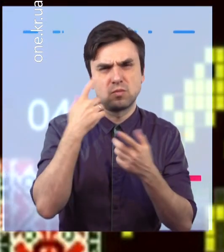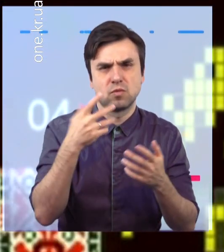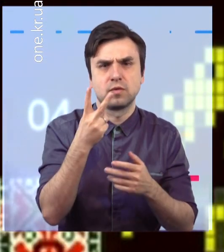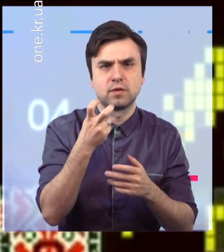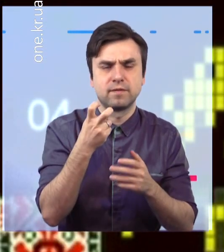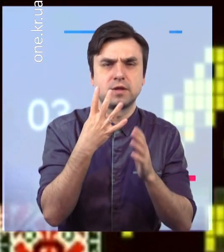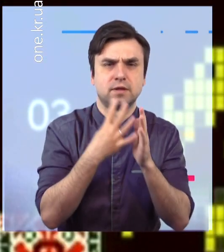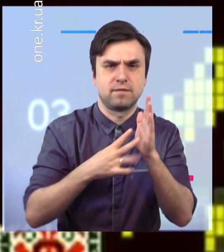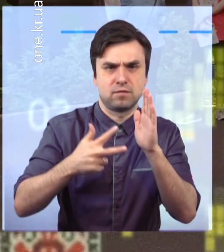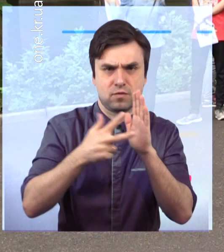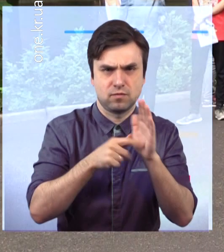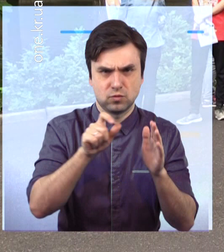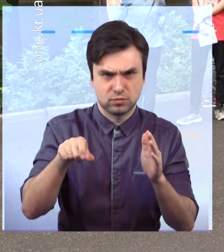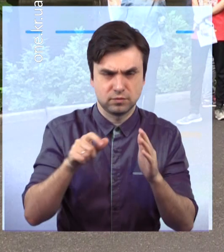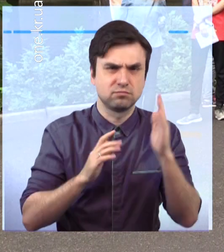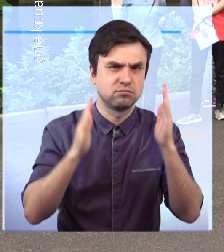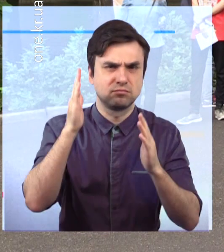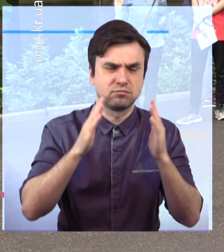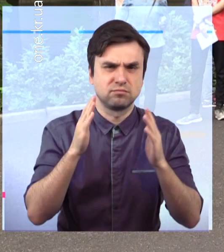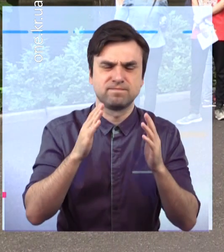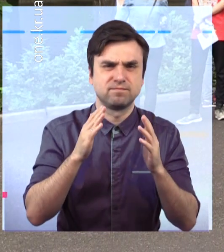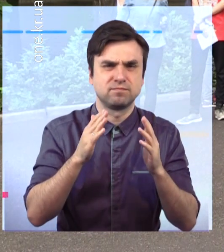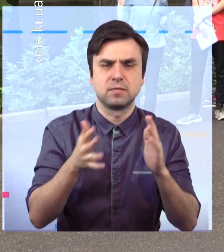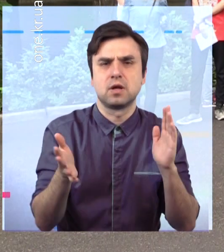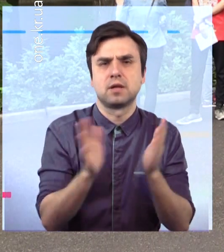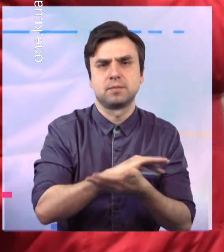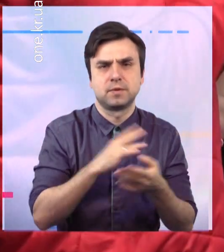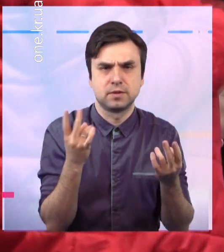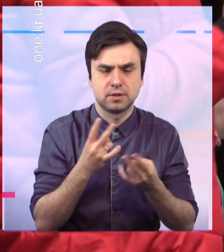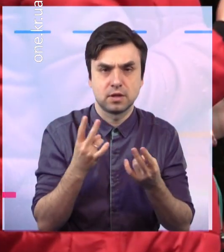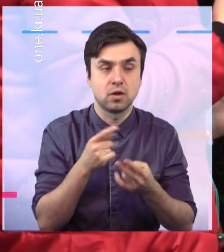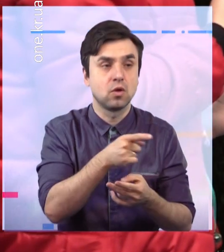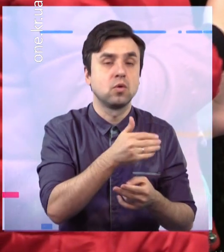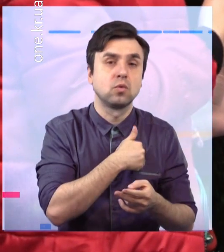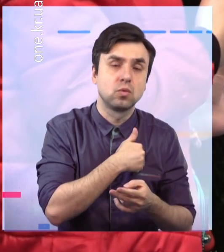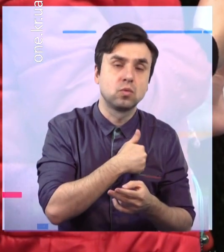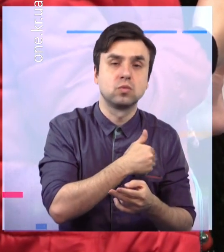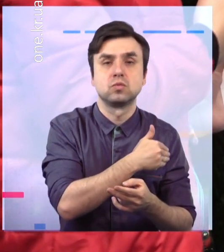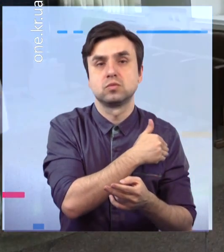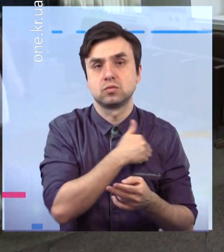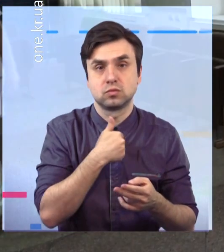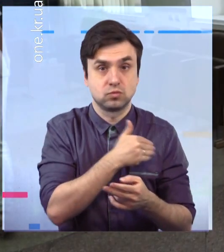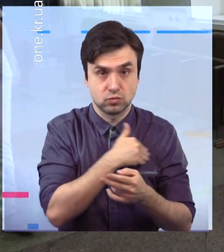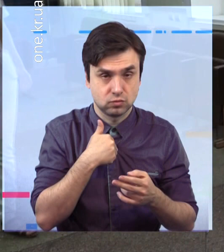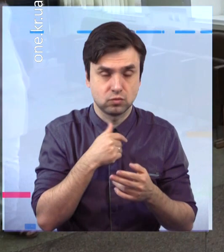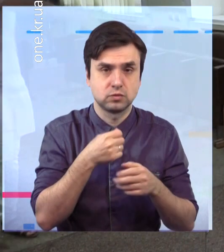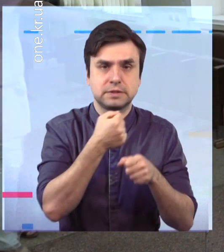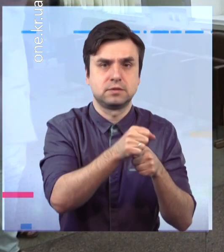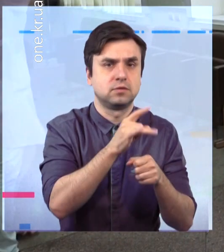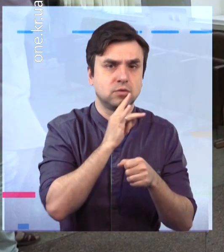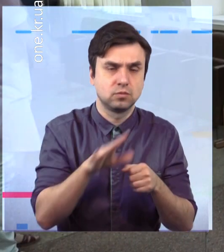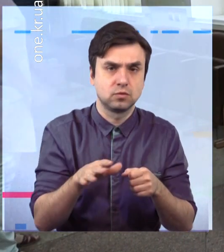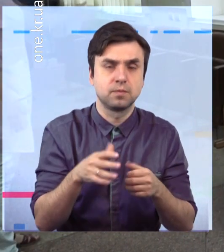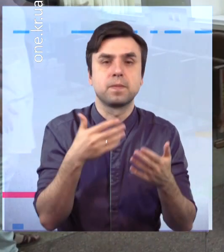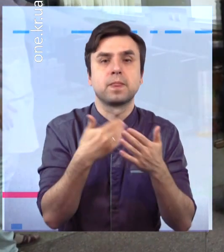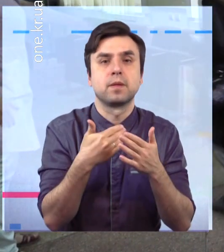При цьому дозволяється пройти зовнішнє незалежне оцінювання за бажанням. Це означає, що випускники, які не планують вступати до